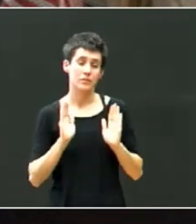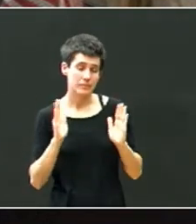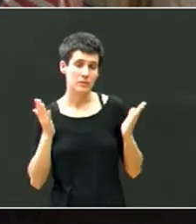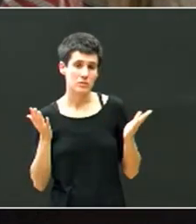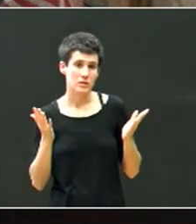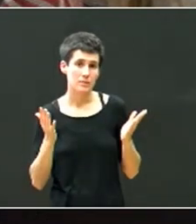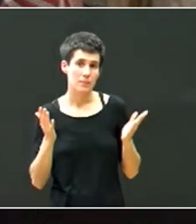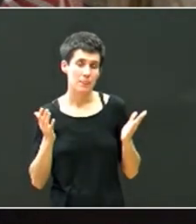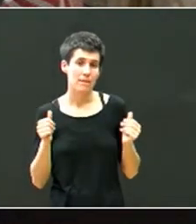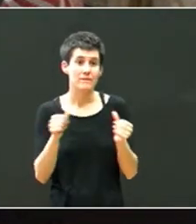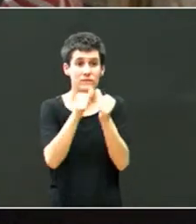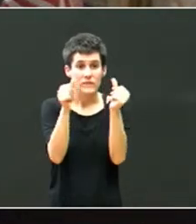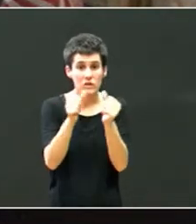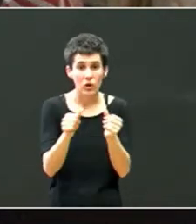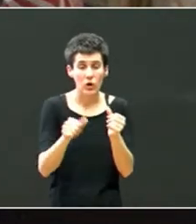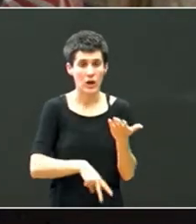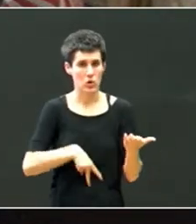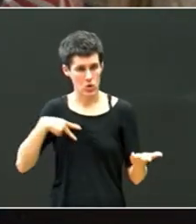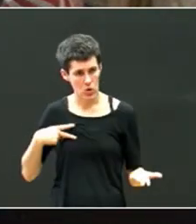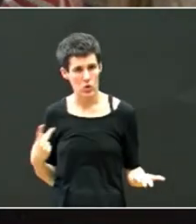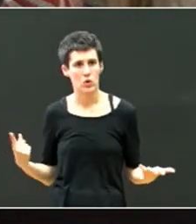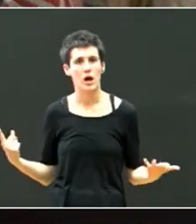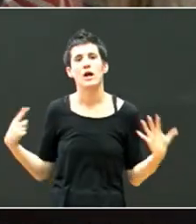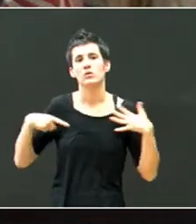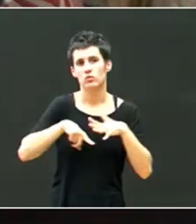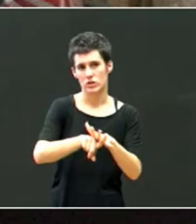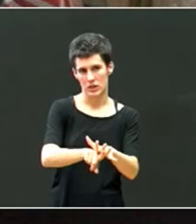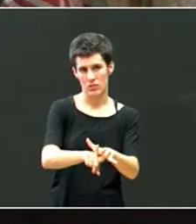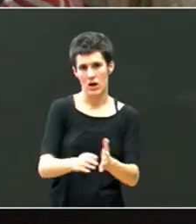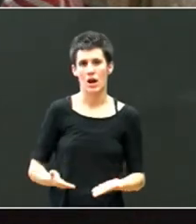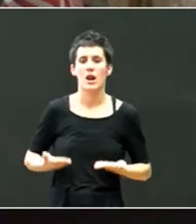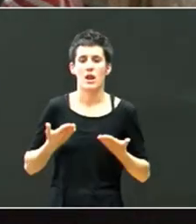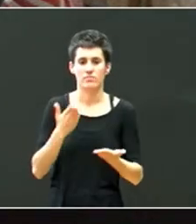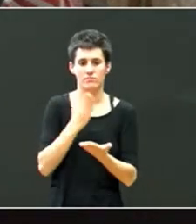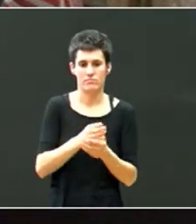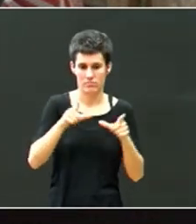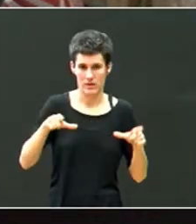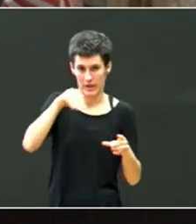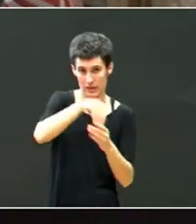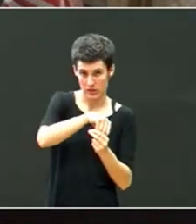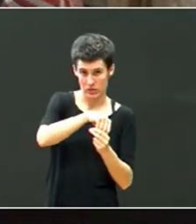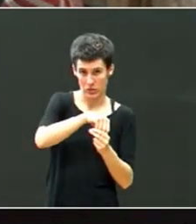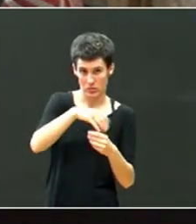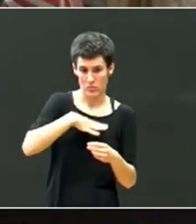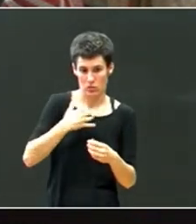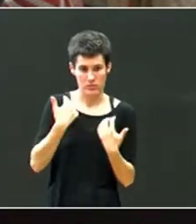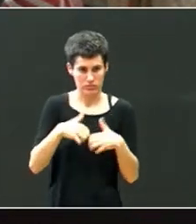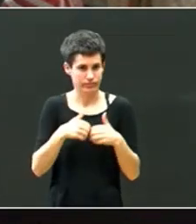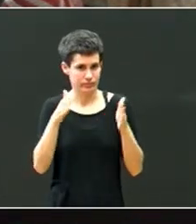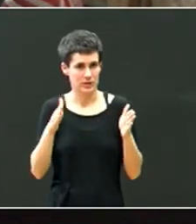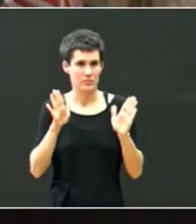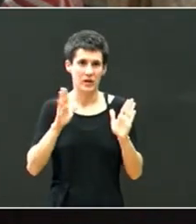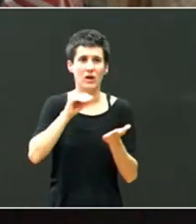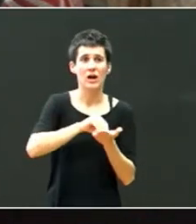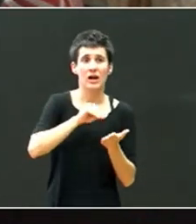metodologia horokorrak eta inklusiboak, eta laguntza inklusiboak geletan bideratu harren, babatzutan eskuntza premia